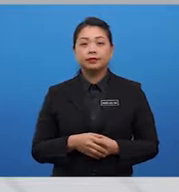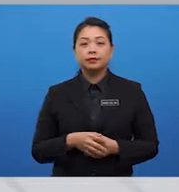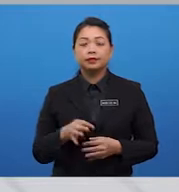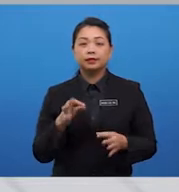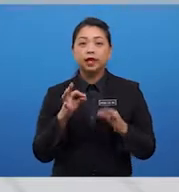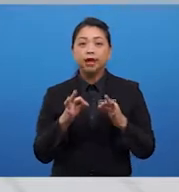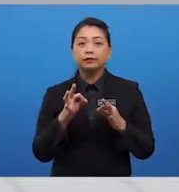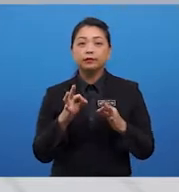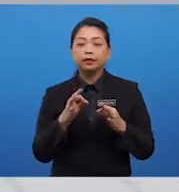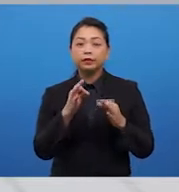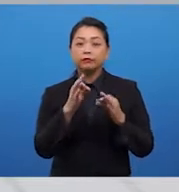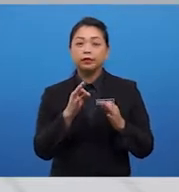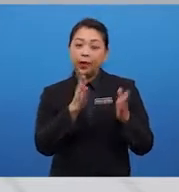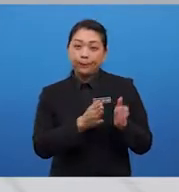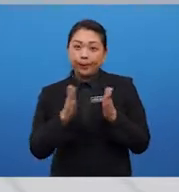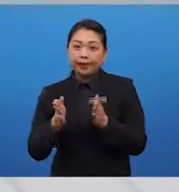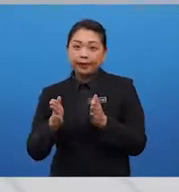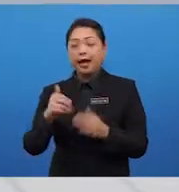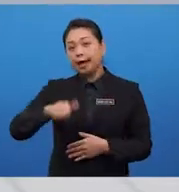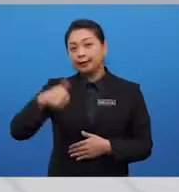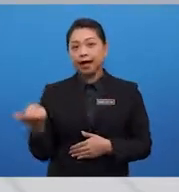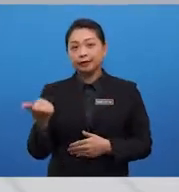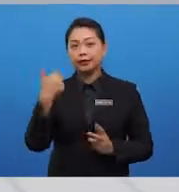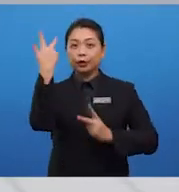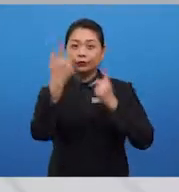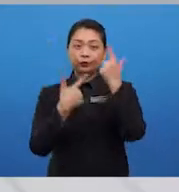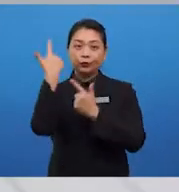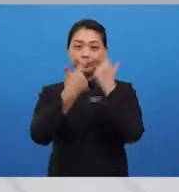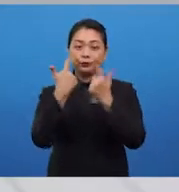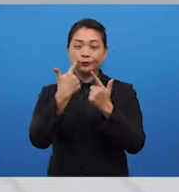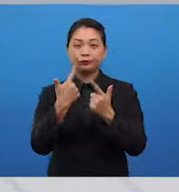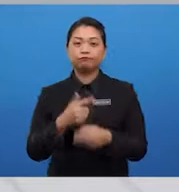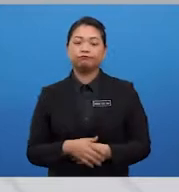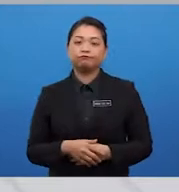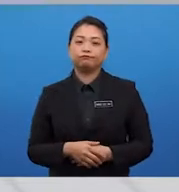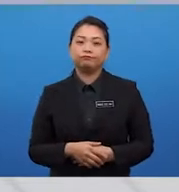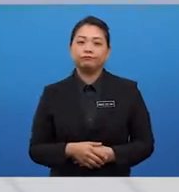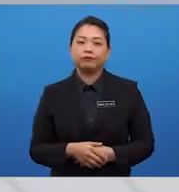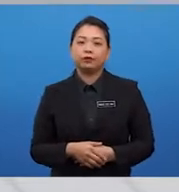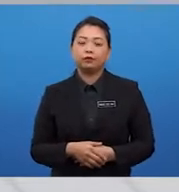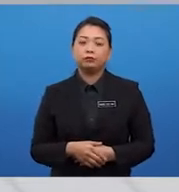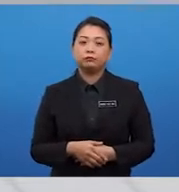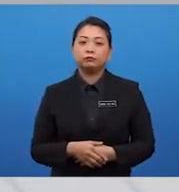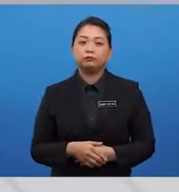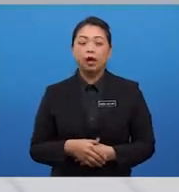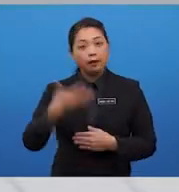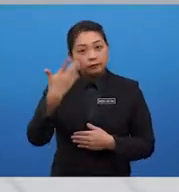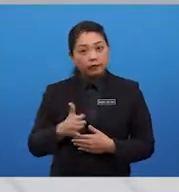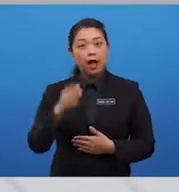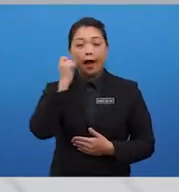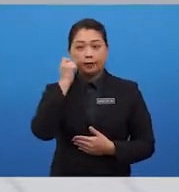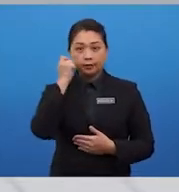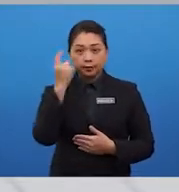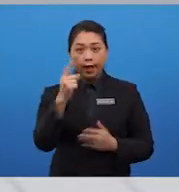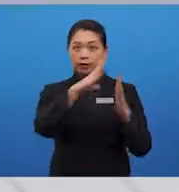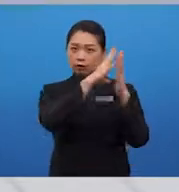dad is planning another road trip soon? Now, once you have understood the content of the